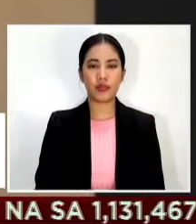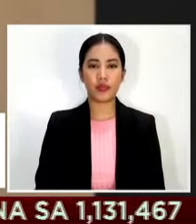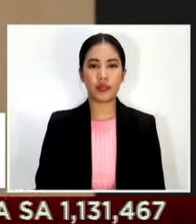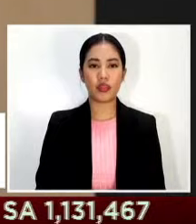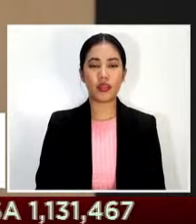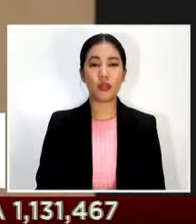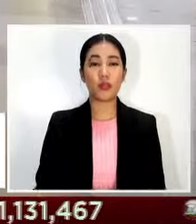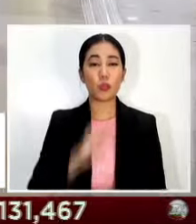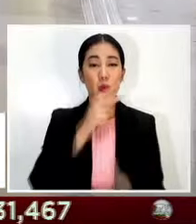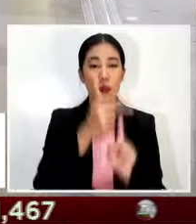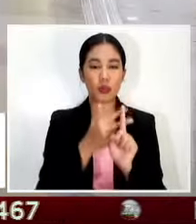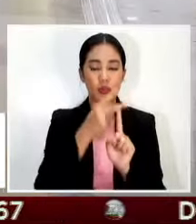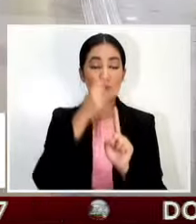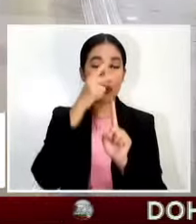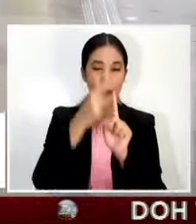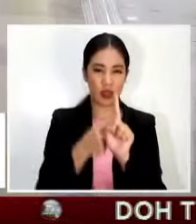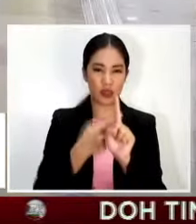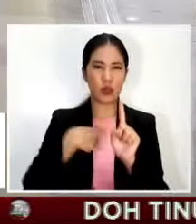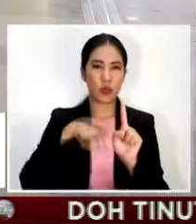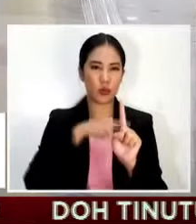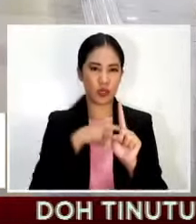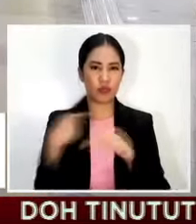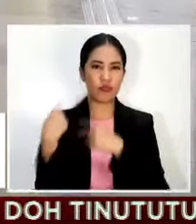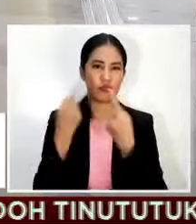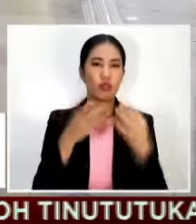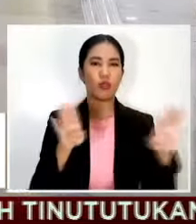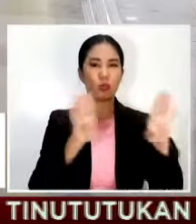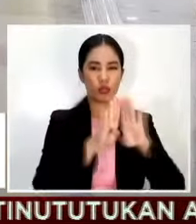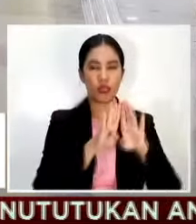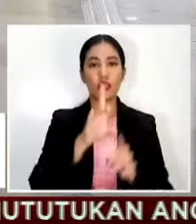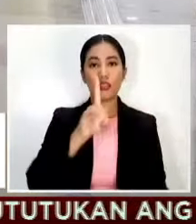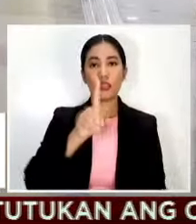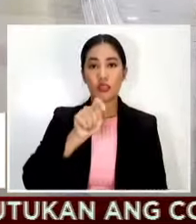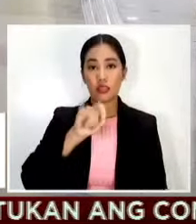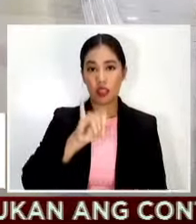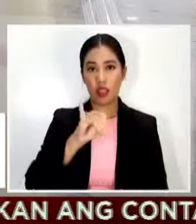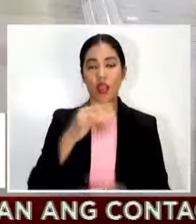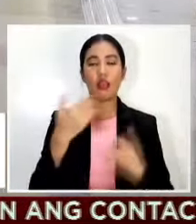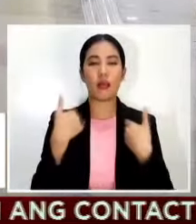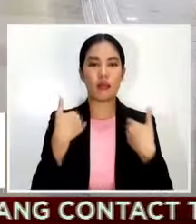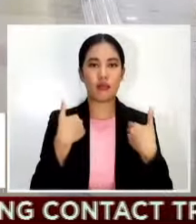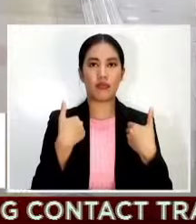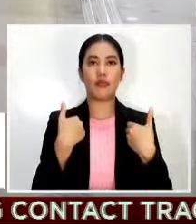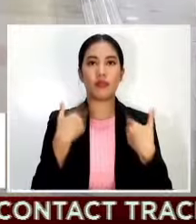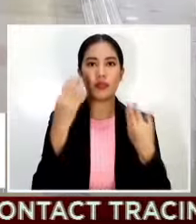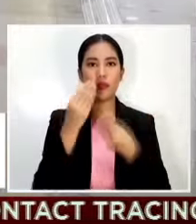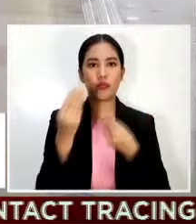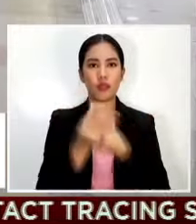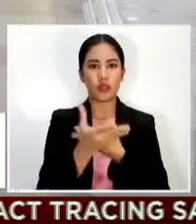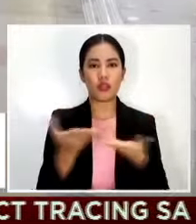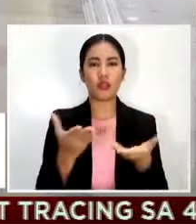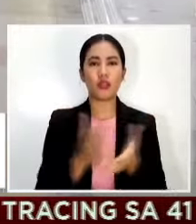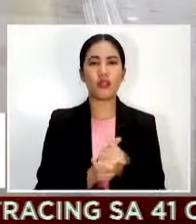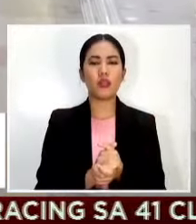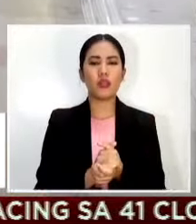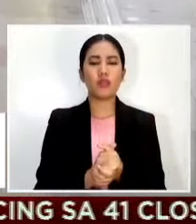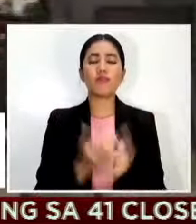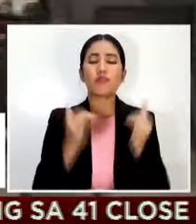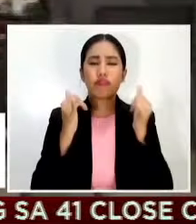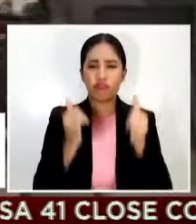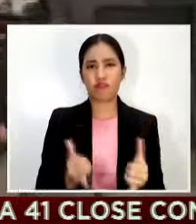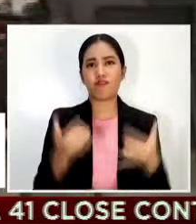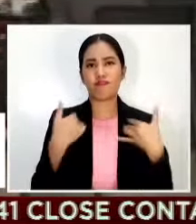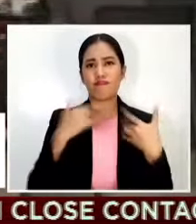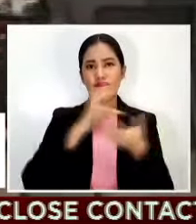na kami sarado ayon sa Department of Trade and Industry may banta pa rin ng mga mas mabilis makahawang COVID variant